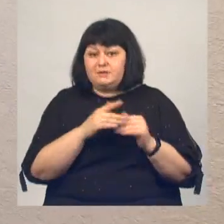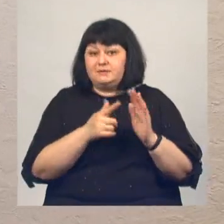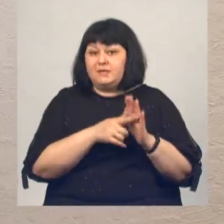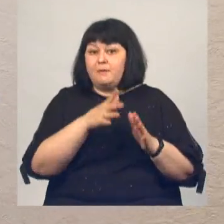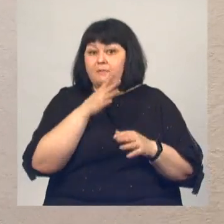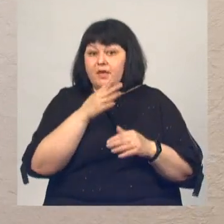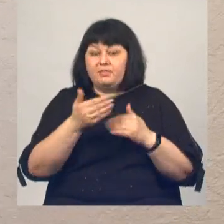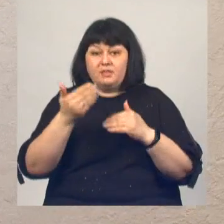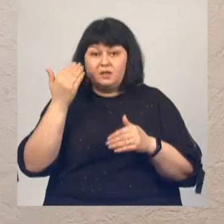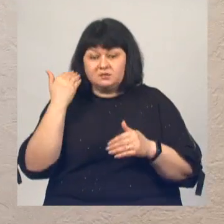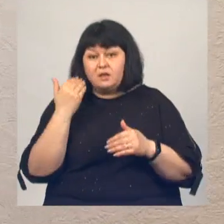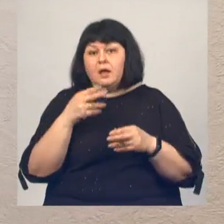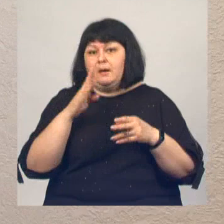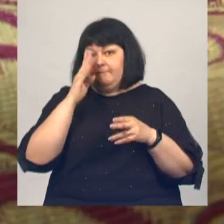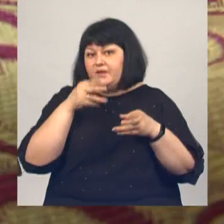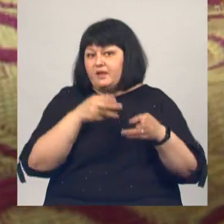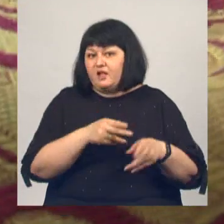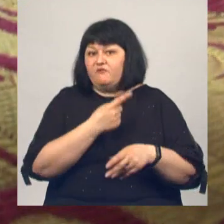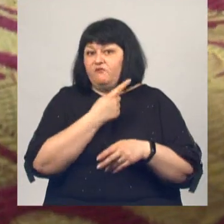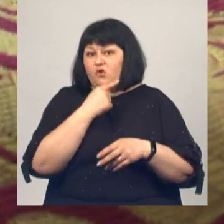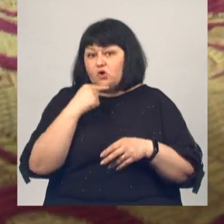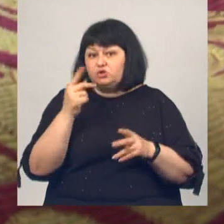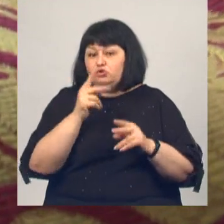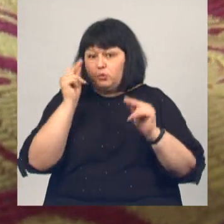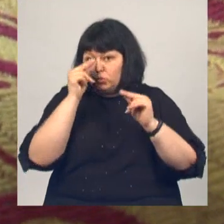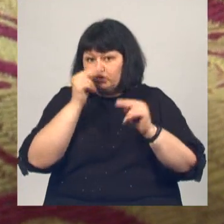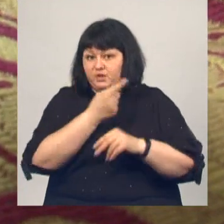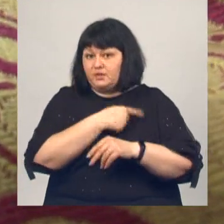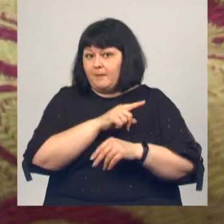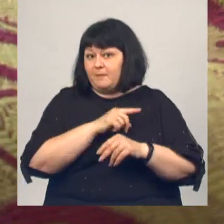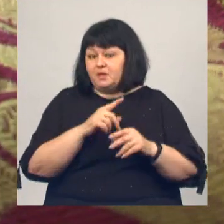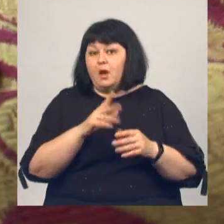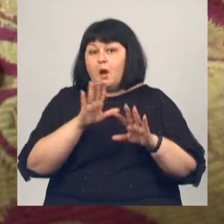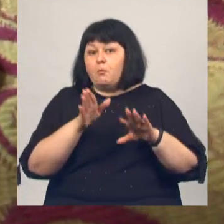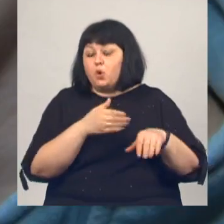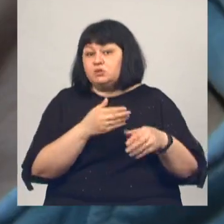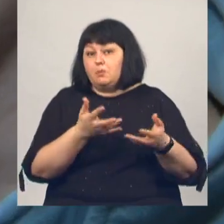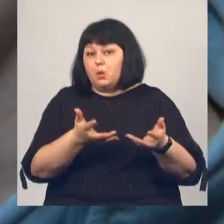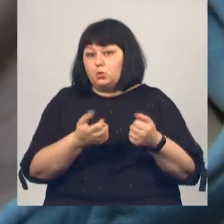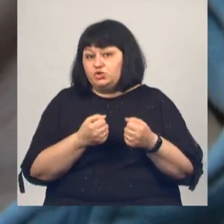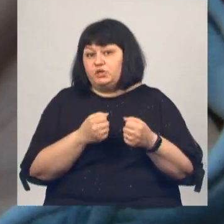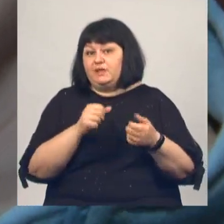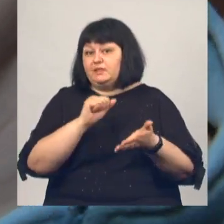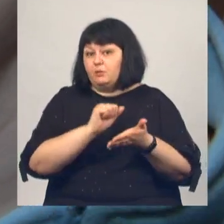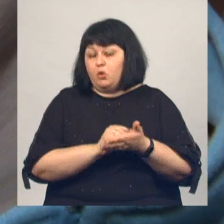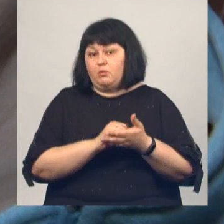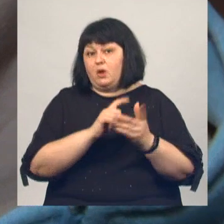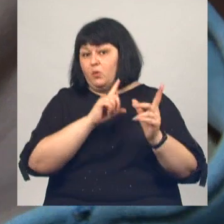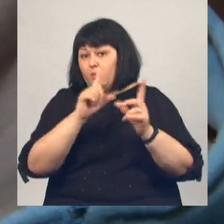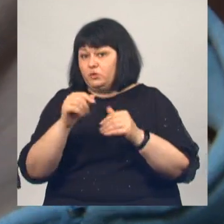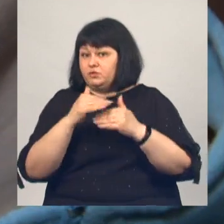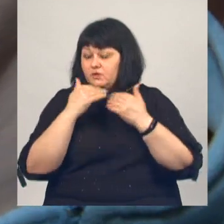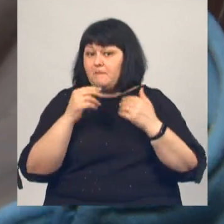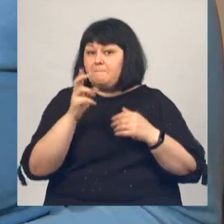назад анголец Альфреду приехал в Россию, чтобы выучиться на медика. Но после получения диплома с возвращением домой решил повременить. В Белгороде